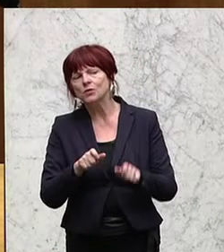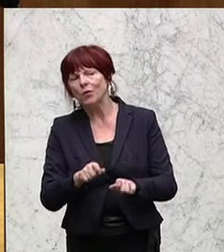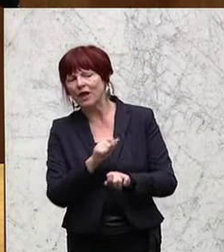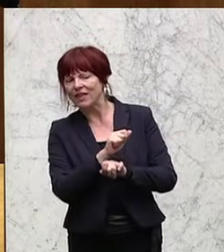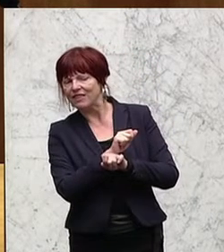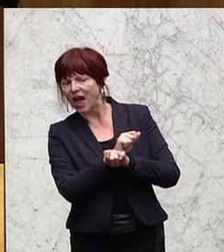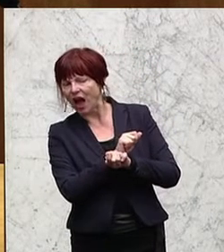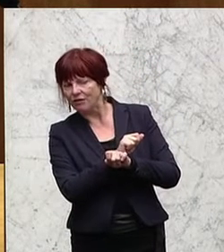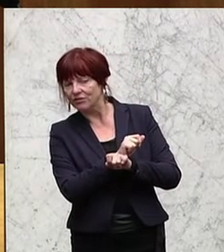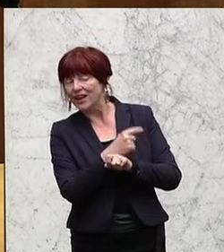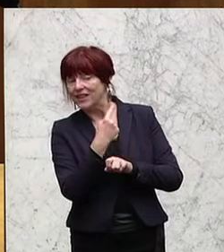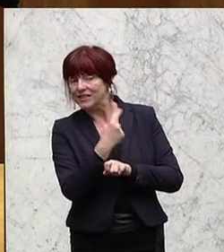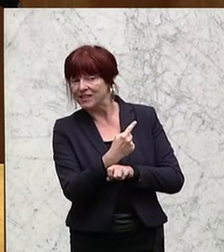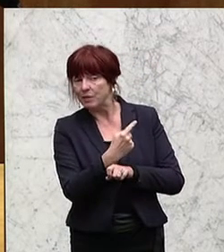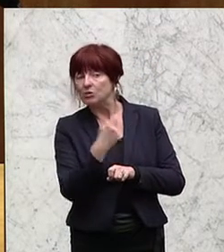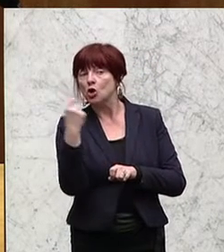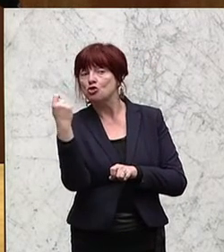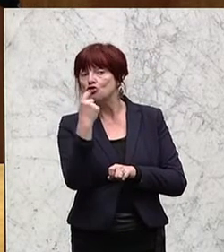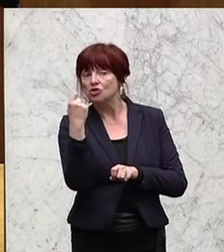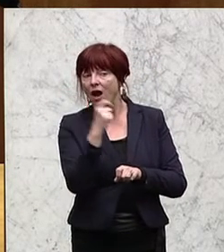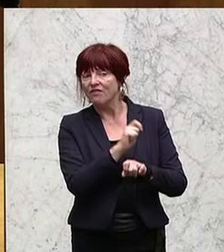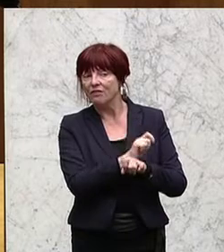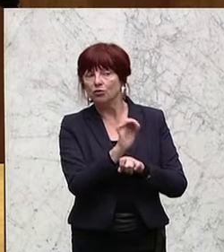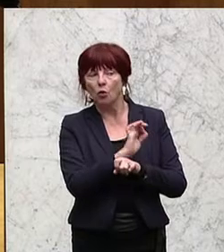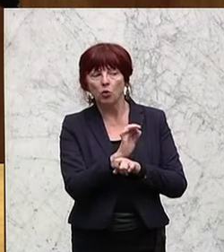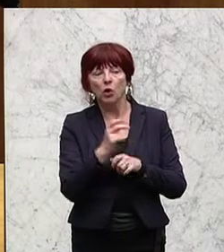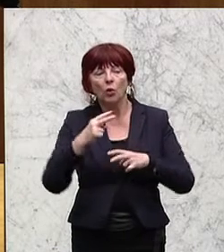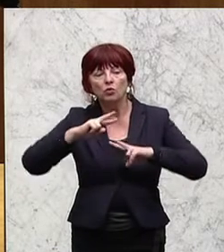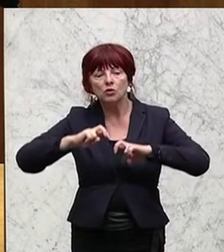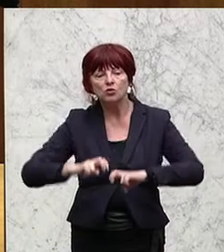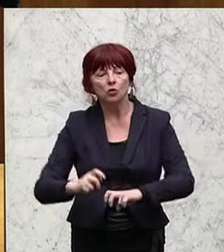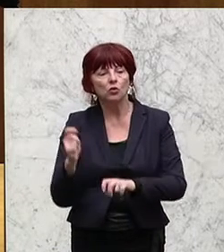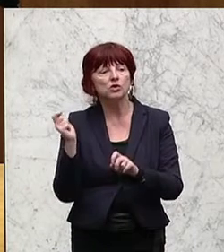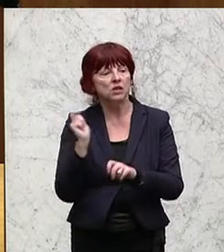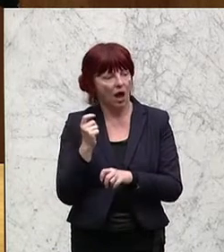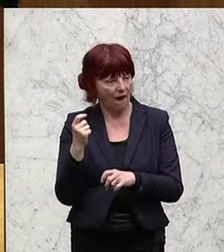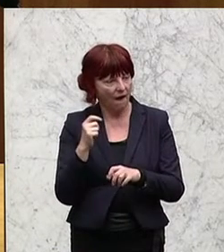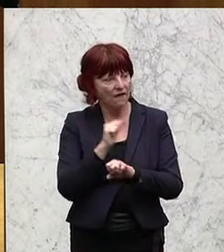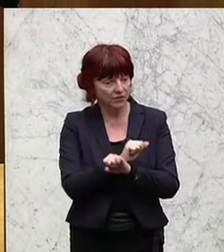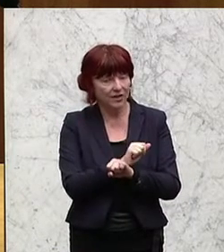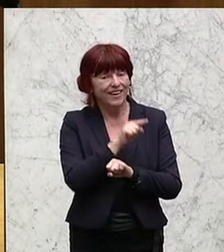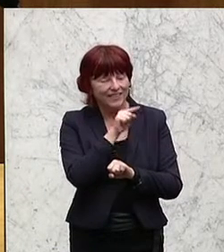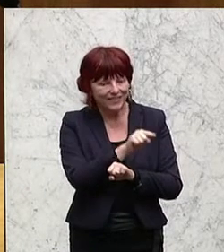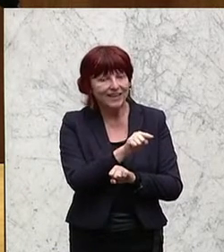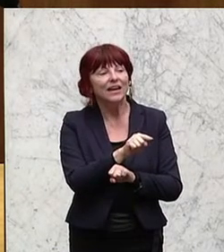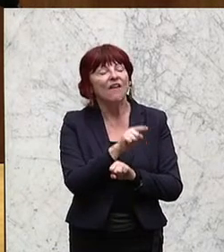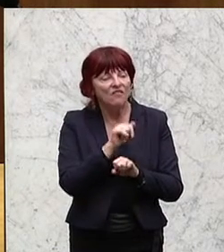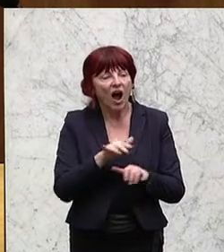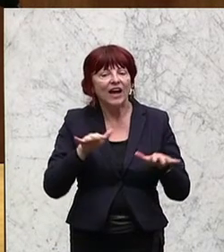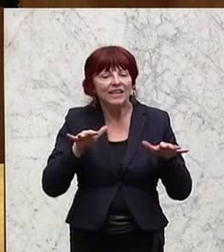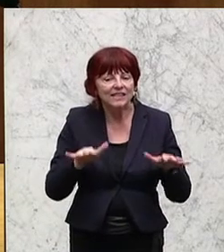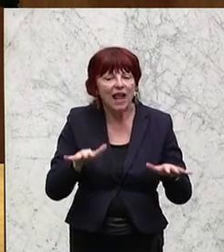in Österreich, zum Teil Strafhaft, zum Teil Untersuchungshaft mit dschihadistischem Hintergrund. Daher ist es völlig richtig, dass man hier besonders vorsichtig sein muss,